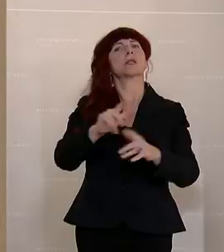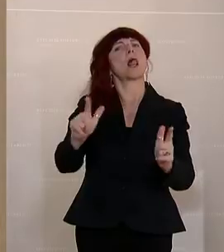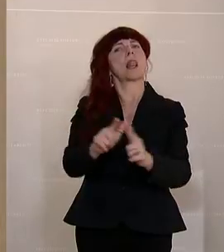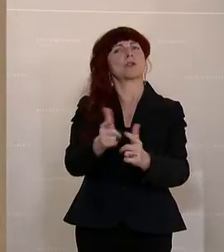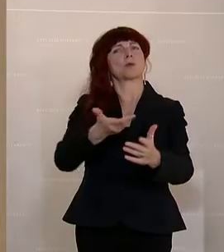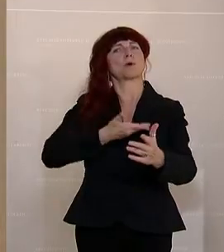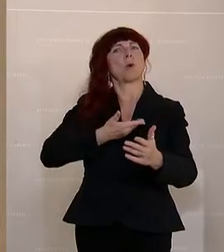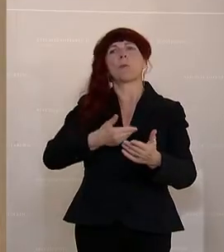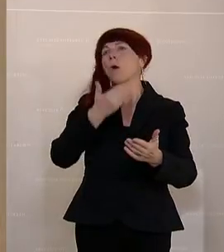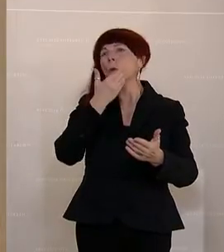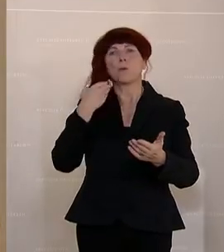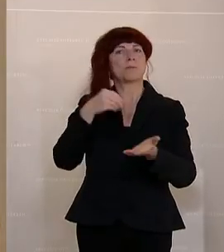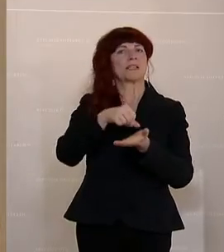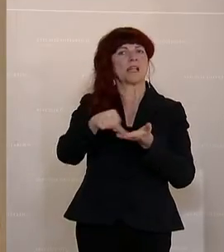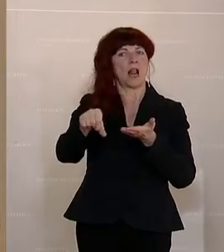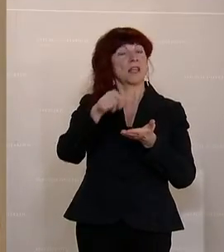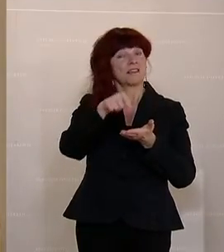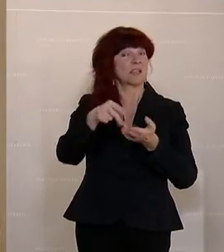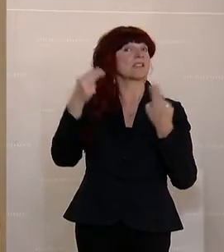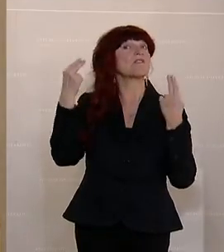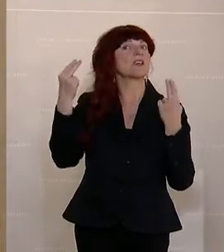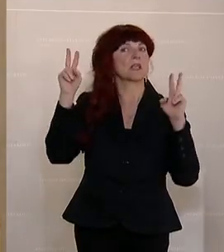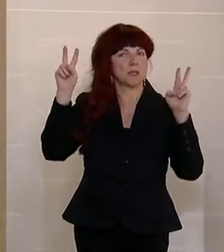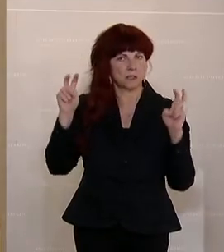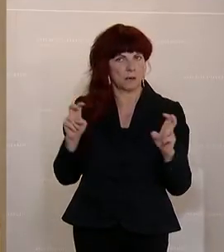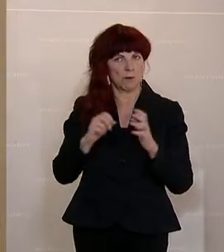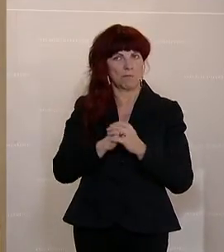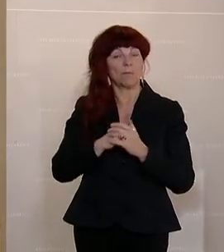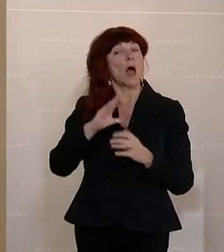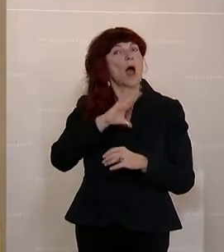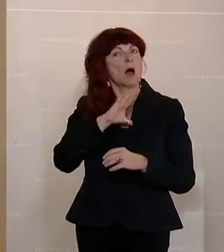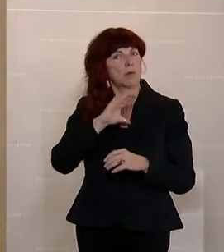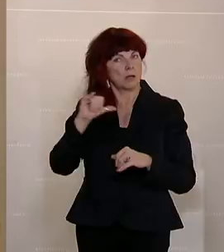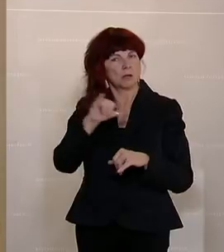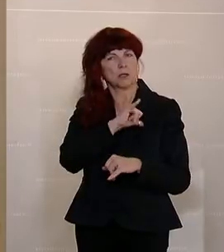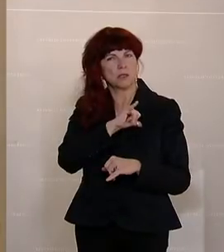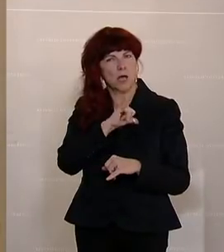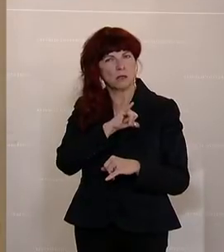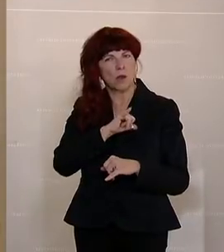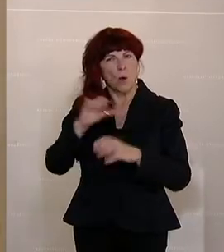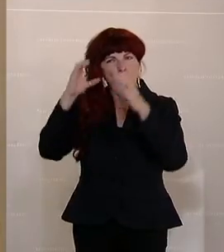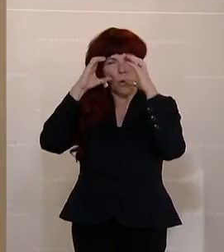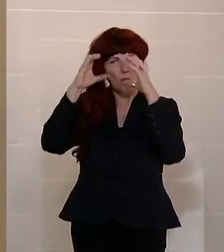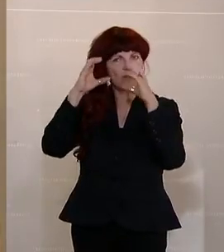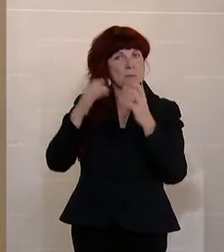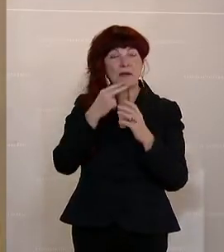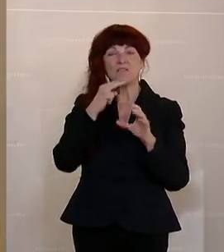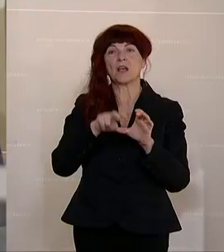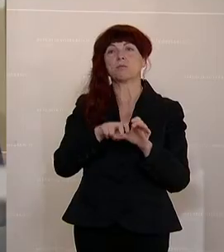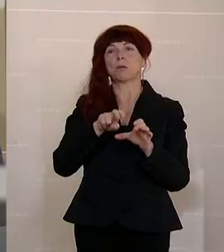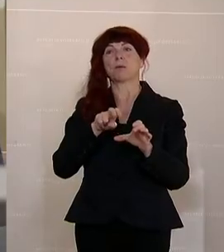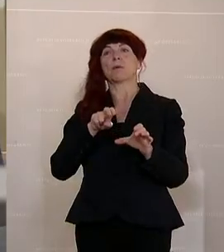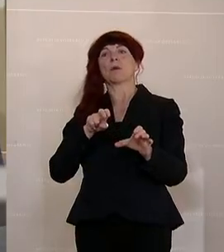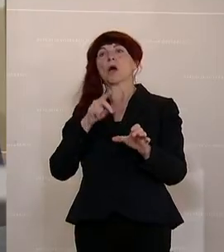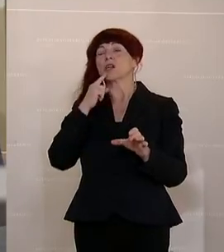Thema in Österreich bei der Gesundheitsversorgung. Jetzt ist es natürlich schon interessant, dass ich die ÖVP daraus manövrieren will bezüglich